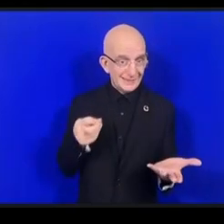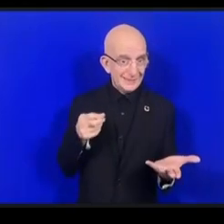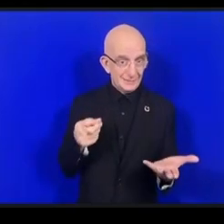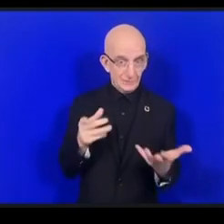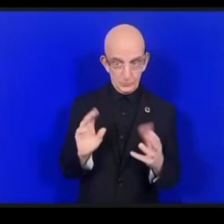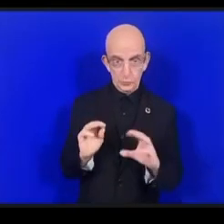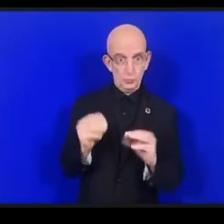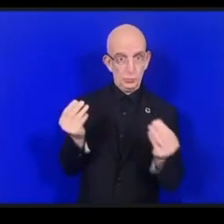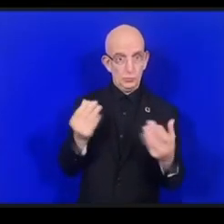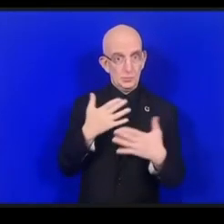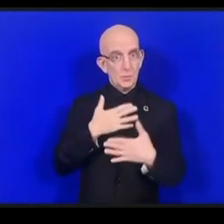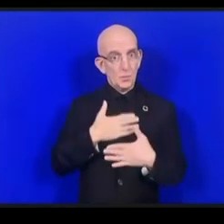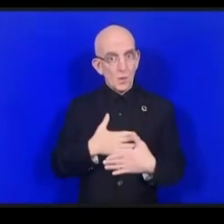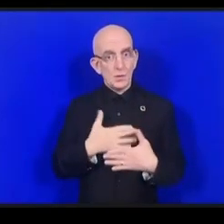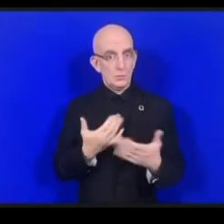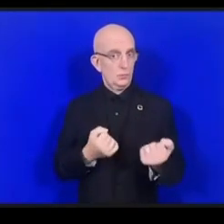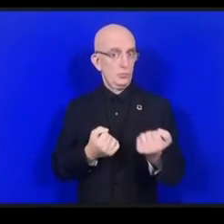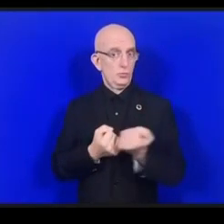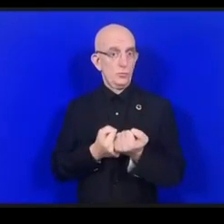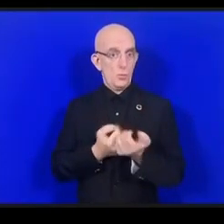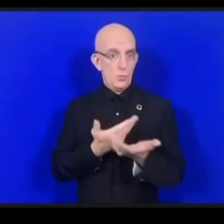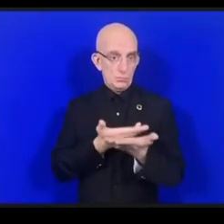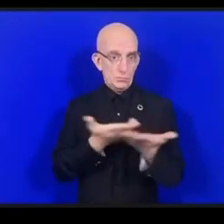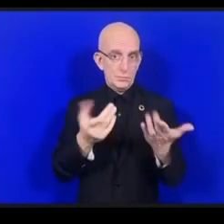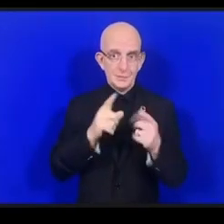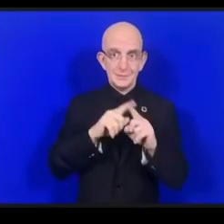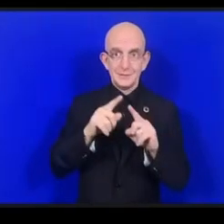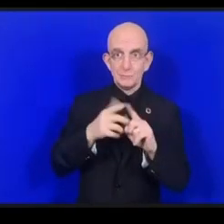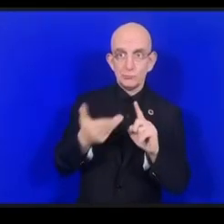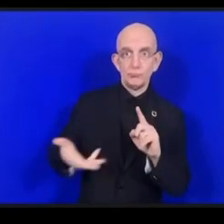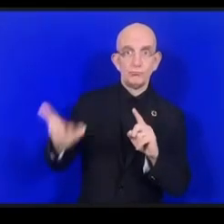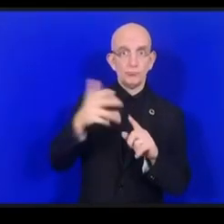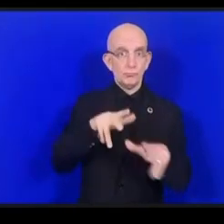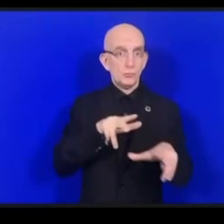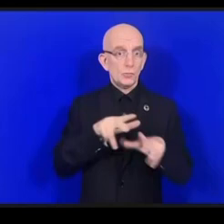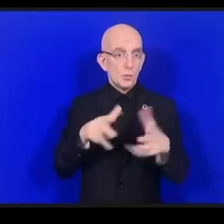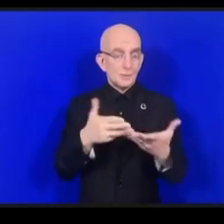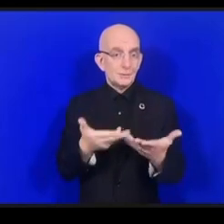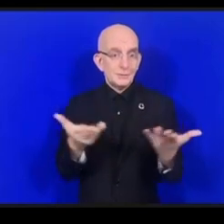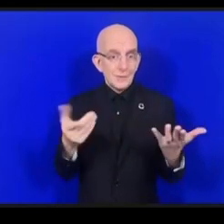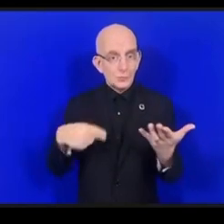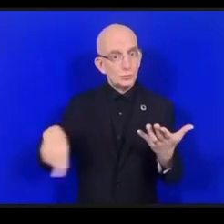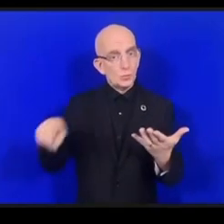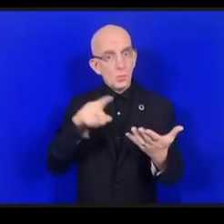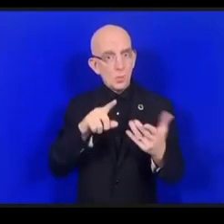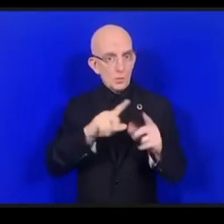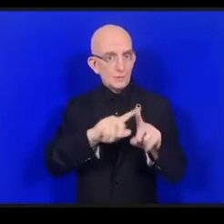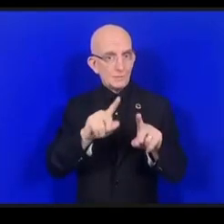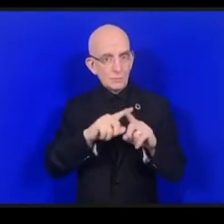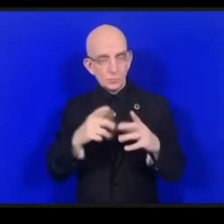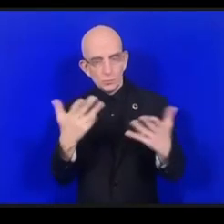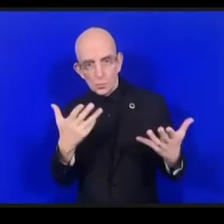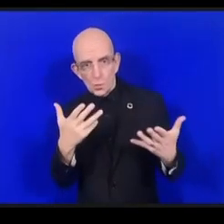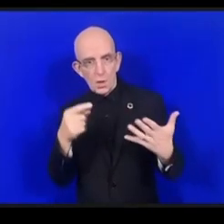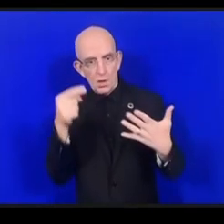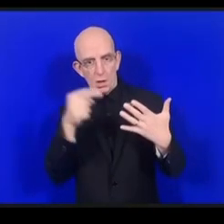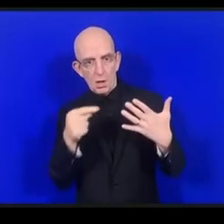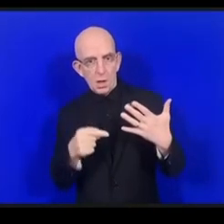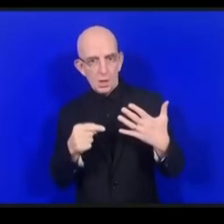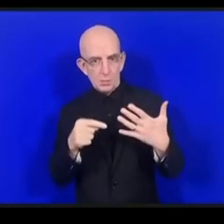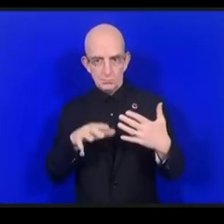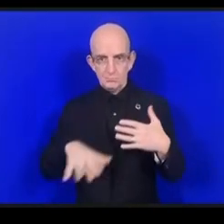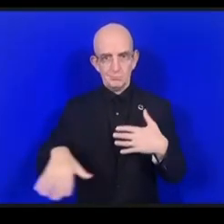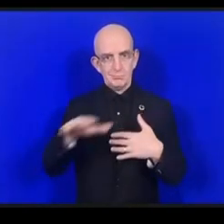أضف إلى ذلك أن الشباب يحتاجون إلى دعم من